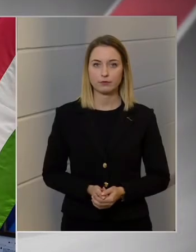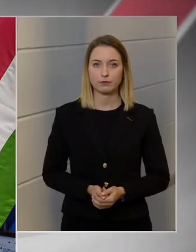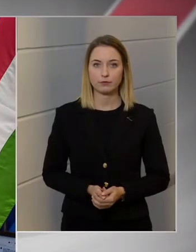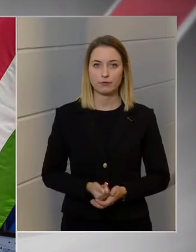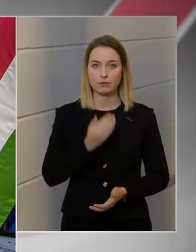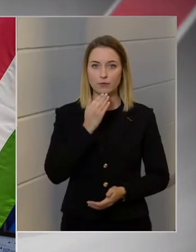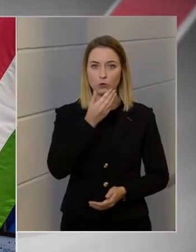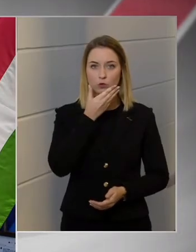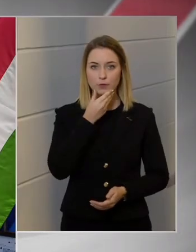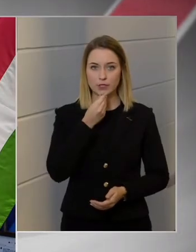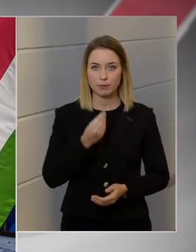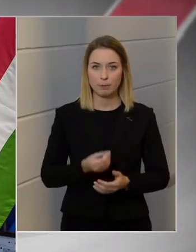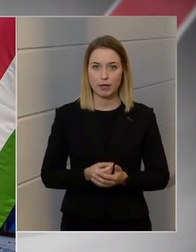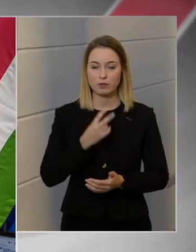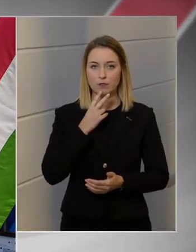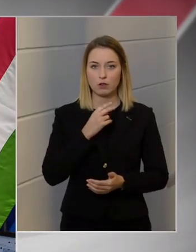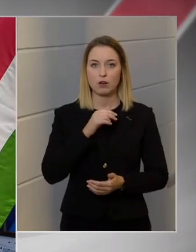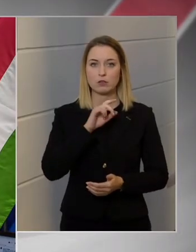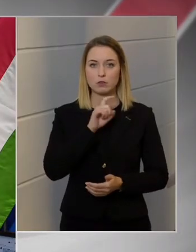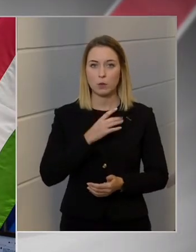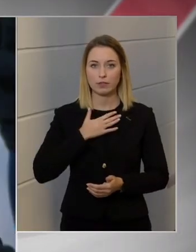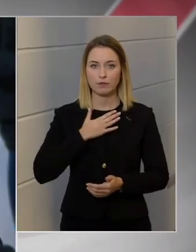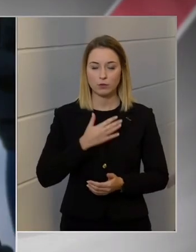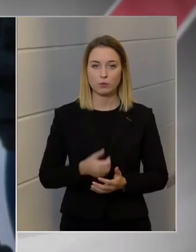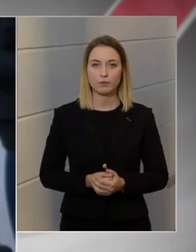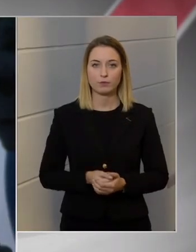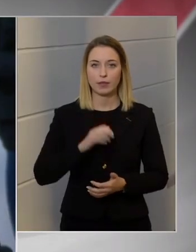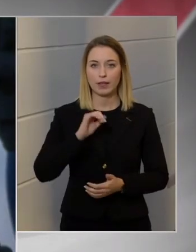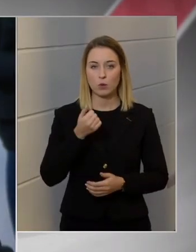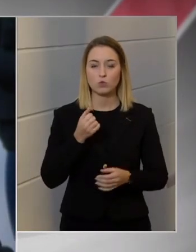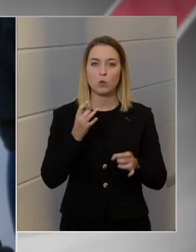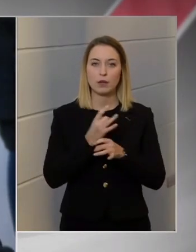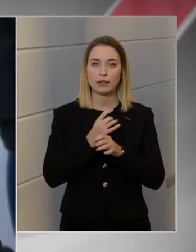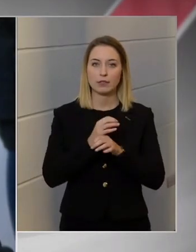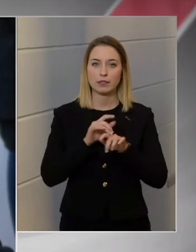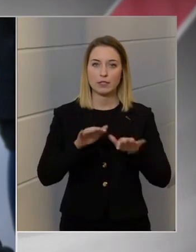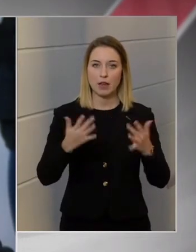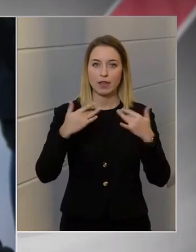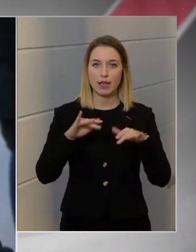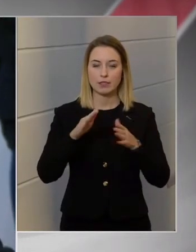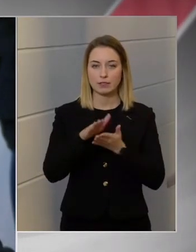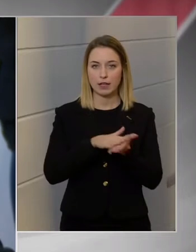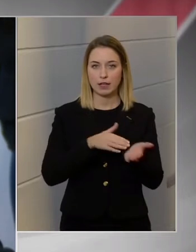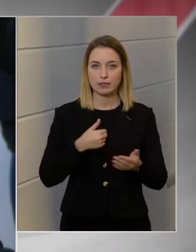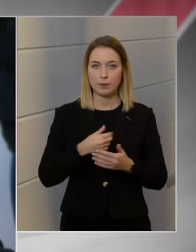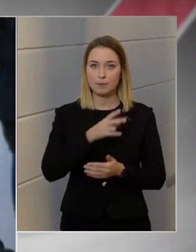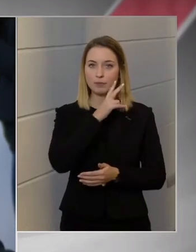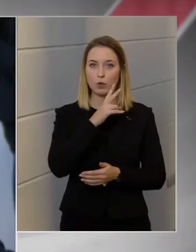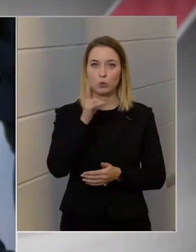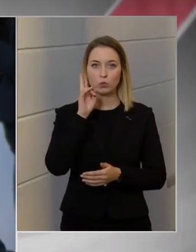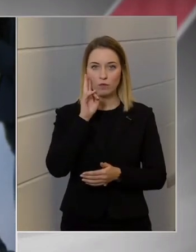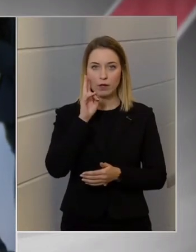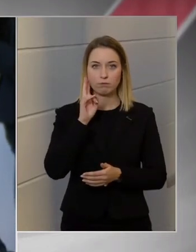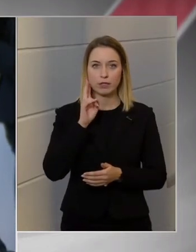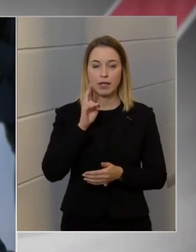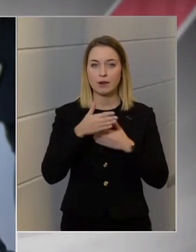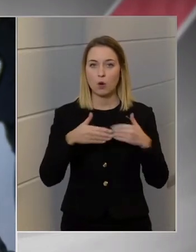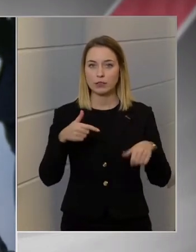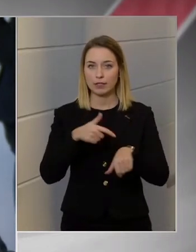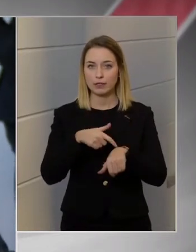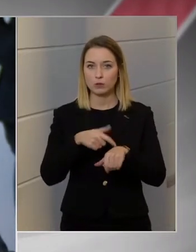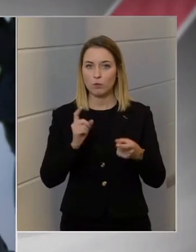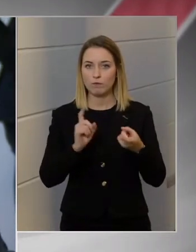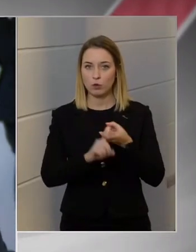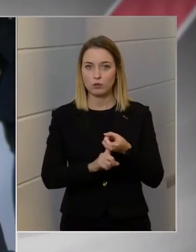Köszönöm szépen, Bakazoltán vagyok. Először a járványhelyzettel kezdeném. A november elsői határidő